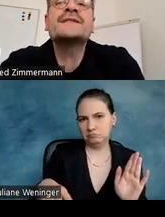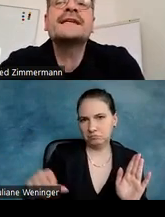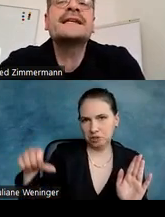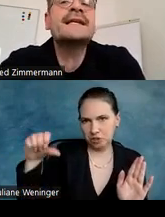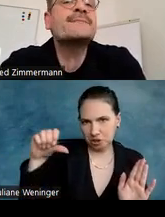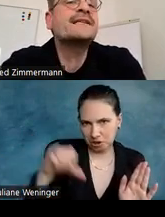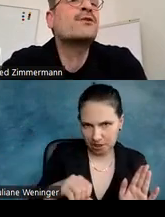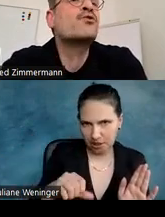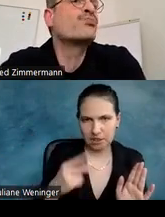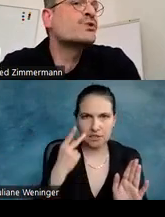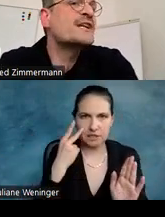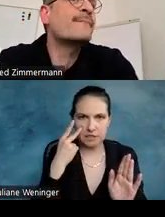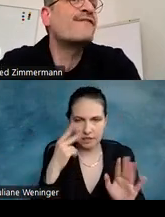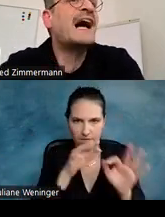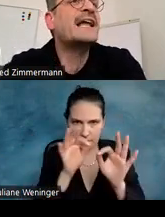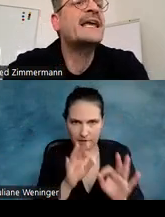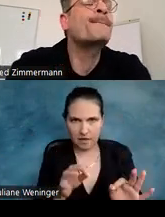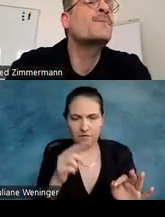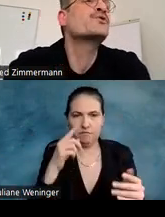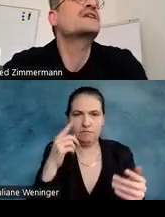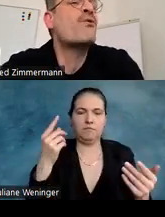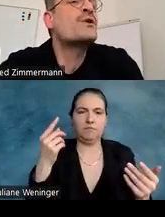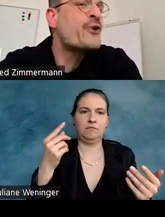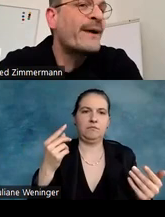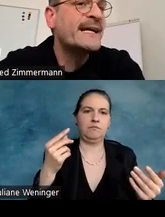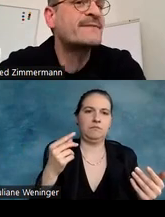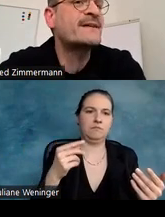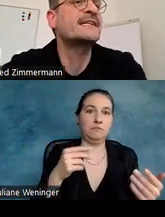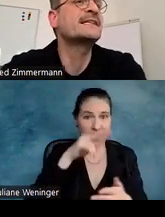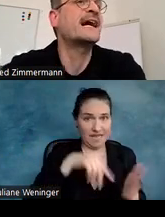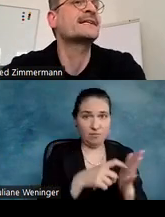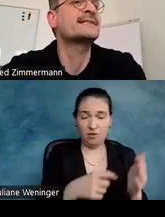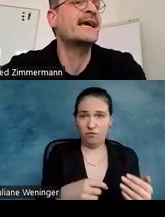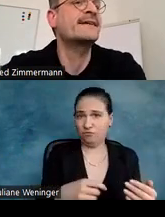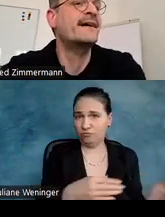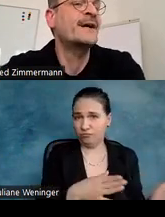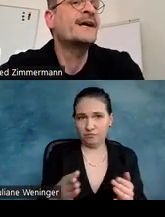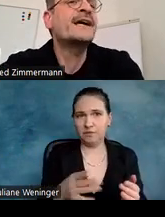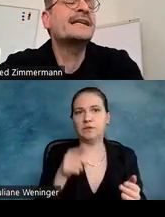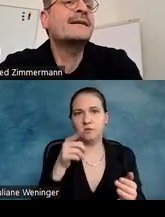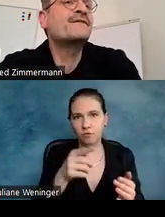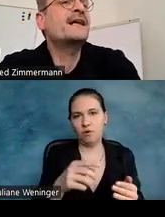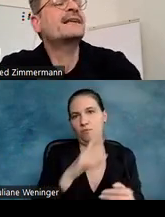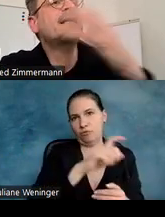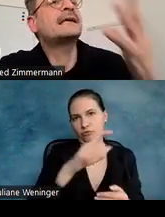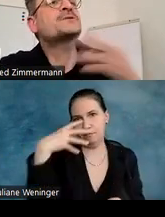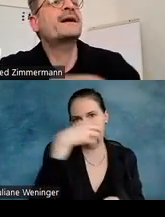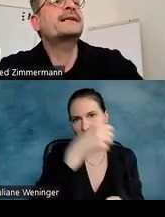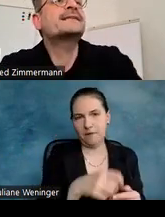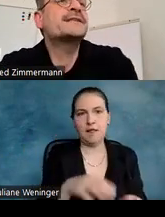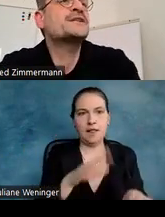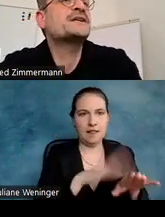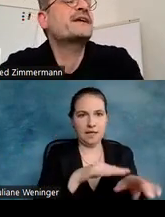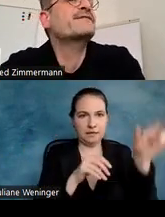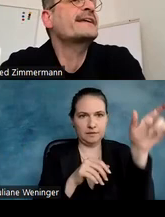ungünstigen Lesebedingungen Buchstaben wahrnehmen. Und wiederhole nochmal das, was ich Ihnen gerade gezeigt habe, in dem Fall in der linken